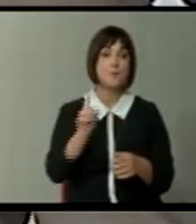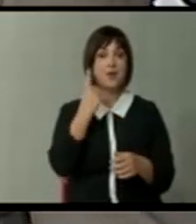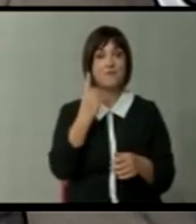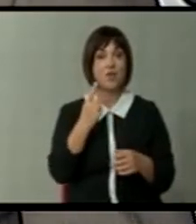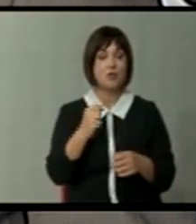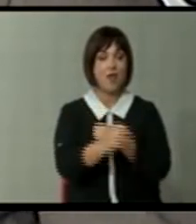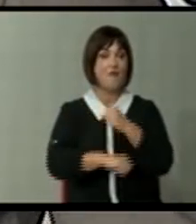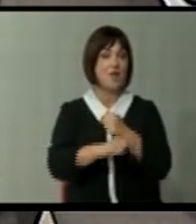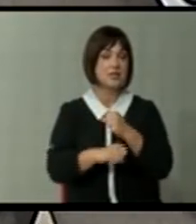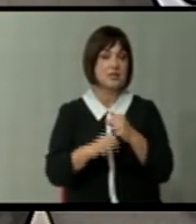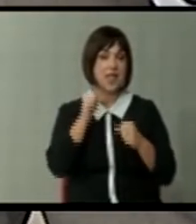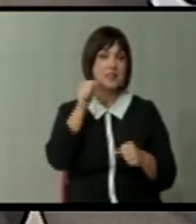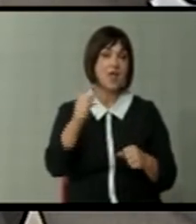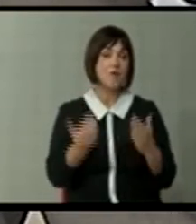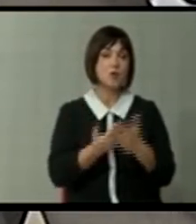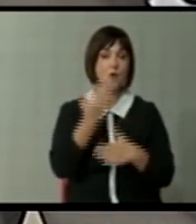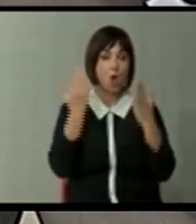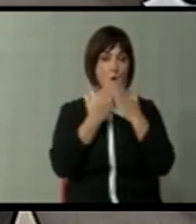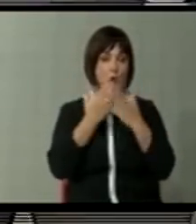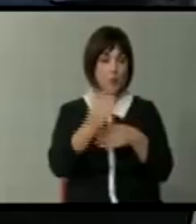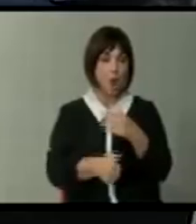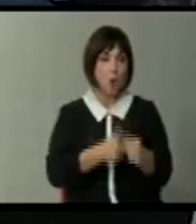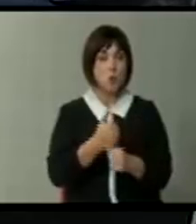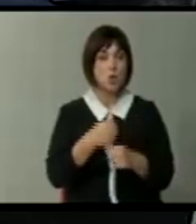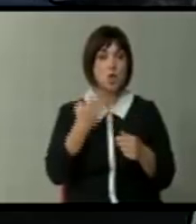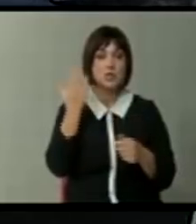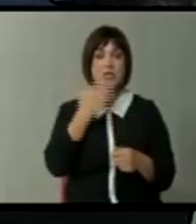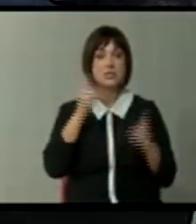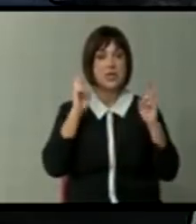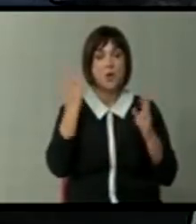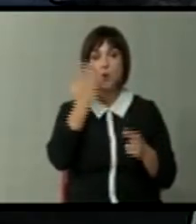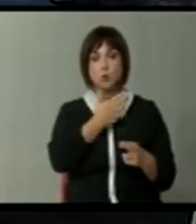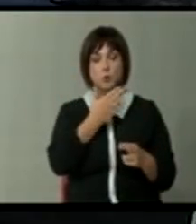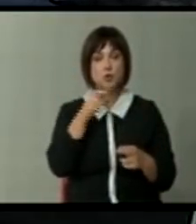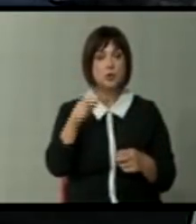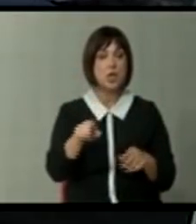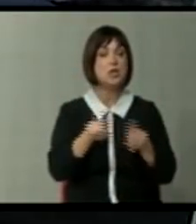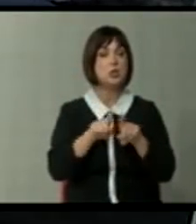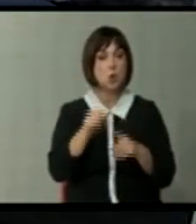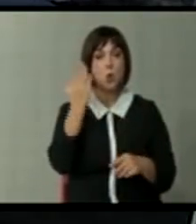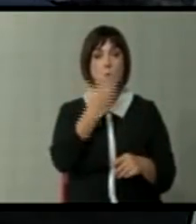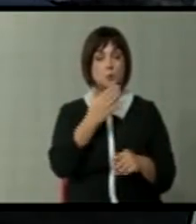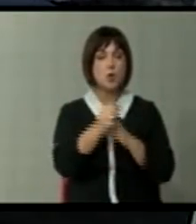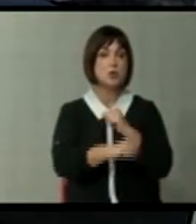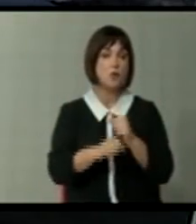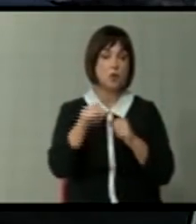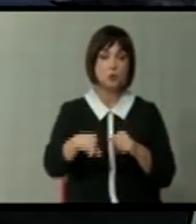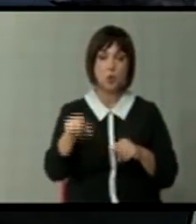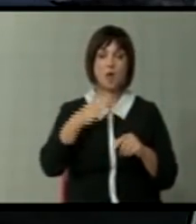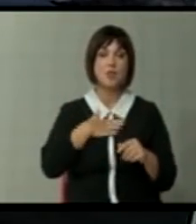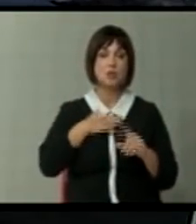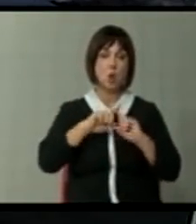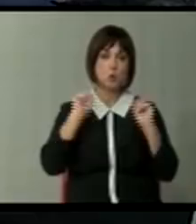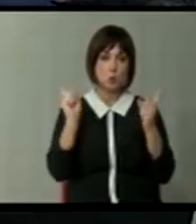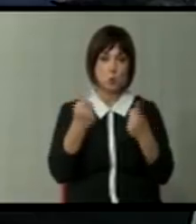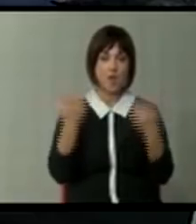академски ден во новата учебна година. Се надевам успешен за вас, но успешен и за студентите кои што се тука во нашото